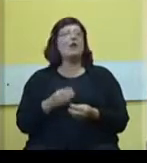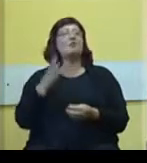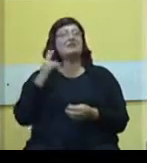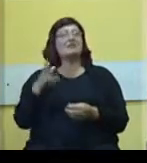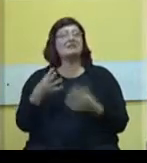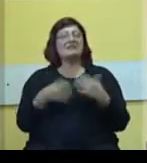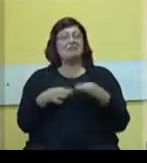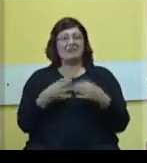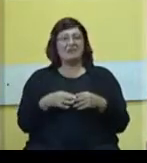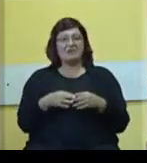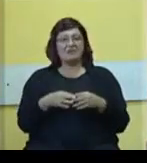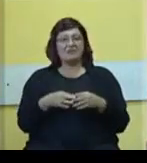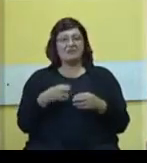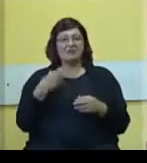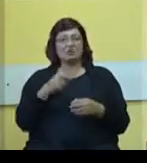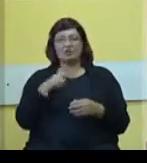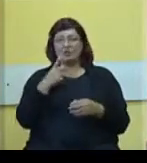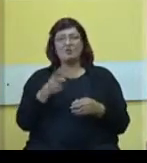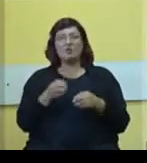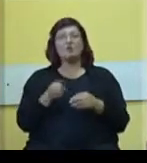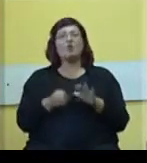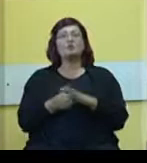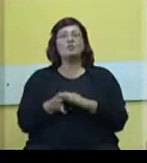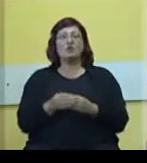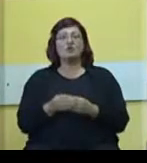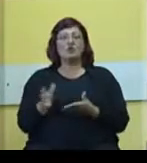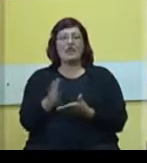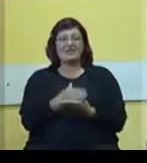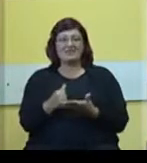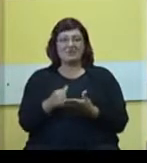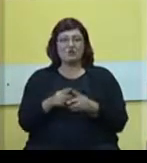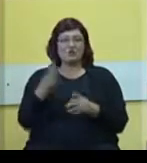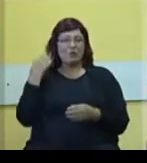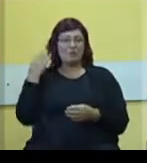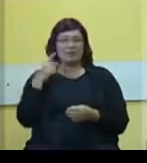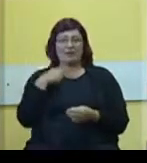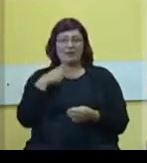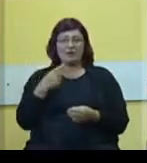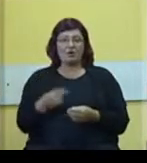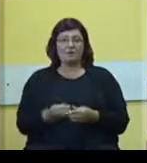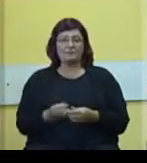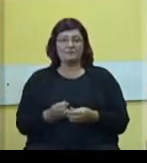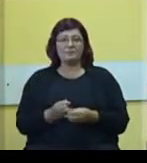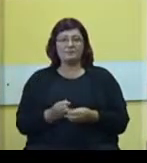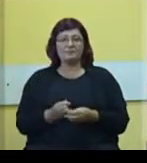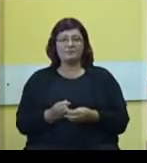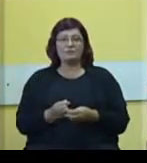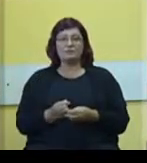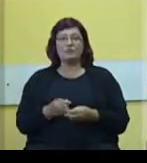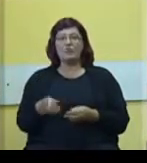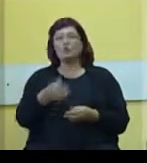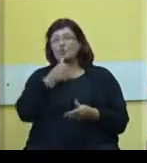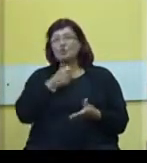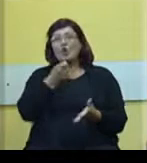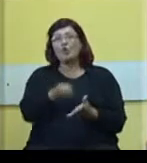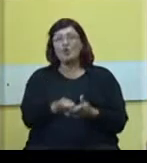privredu, neću mi da govorim o realizaciji, jer je, kao što kolega malo pre reče, ono što je uloženo